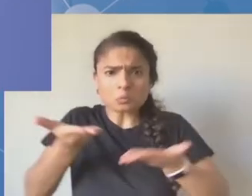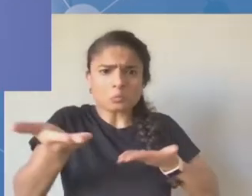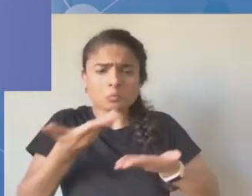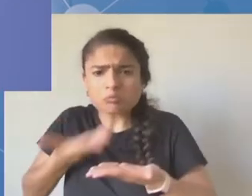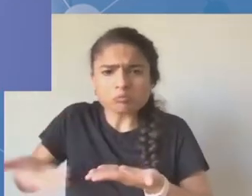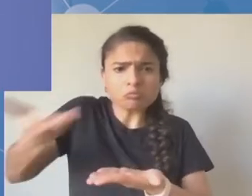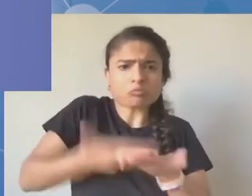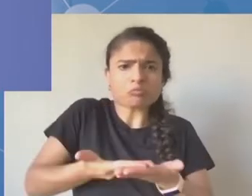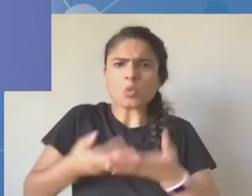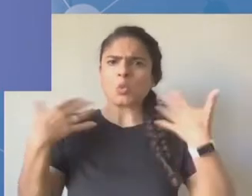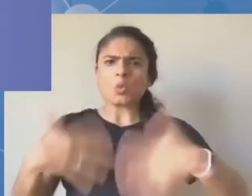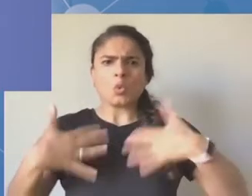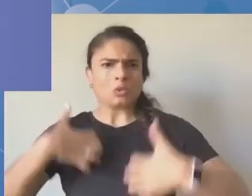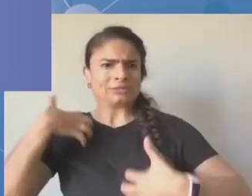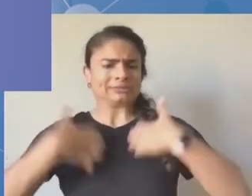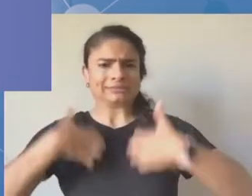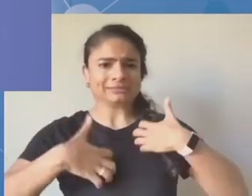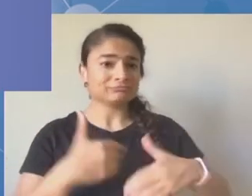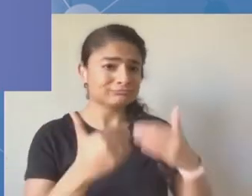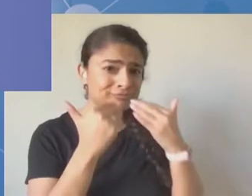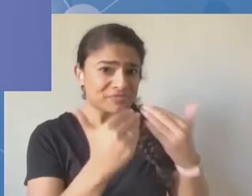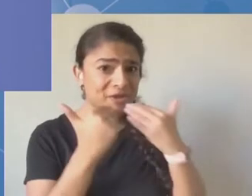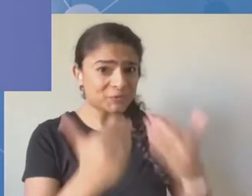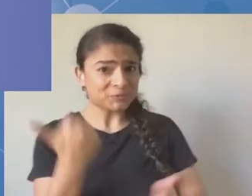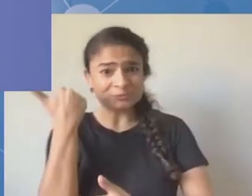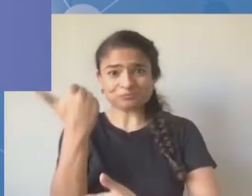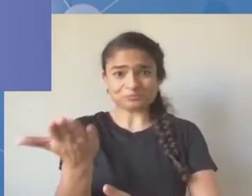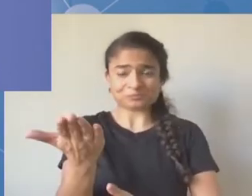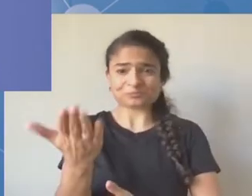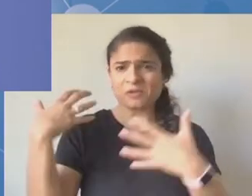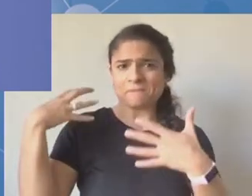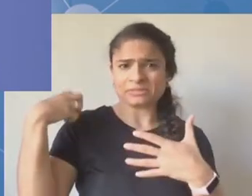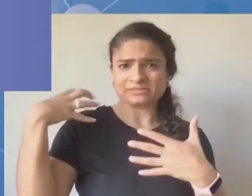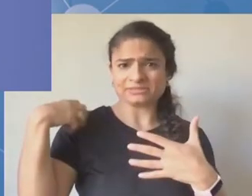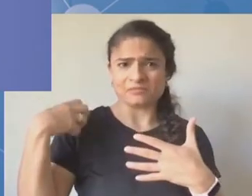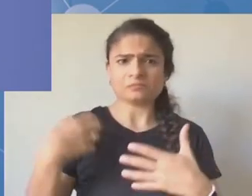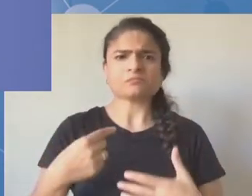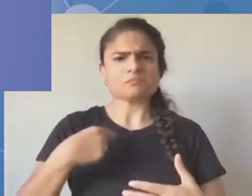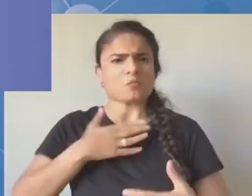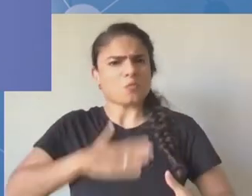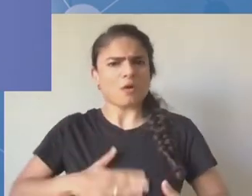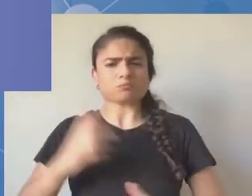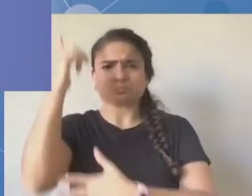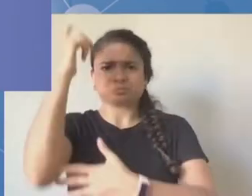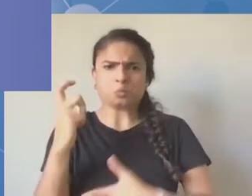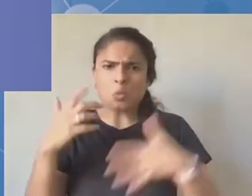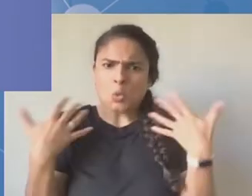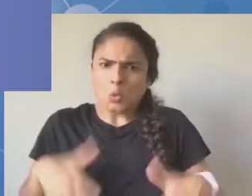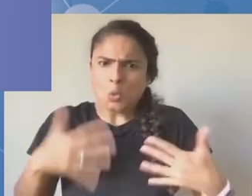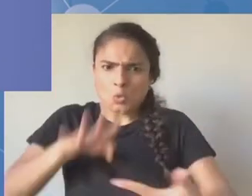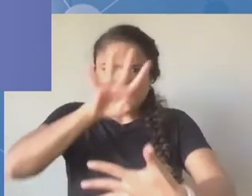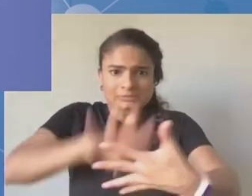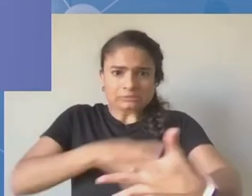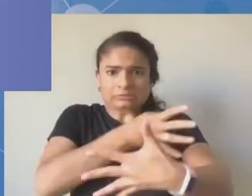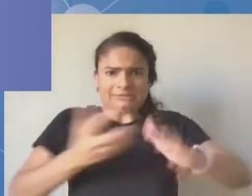przecież sesja zamykająca szczyt cyfrowy. A zatem proszę się nie obawiać. Proszę się przedstawić, zadać pytanie,